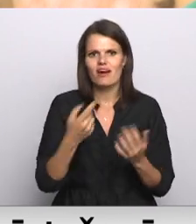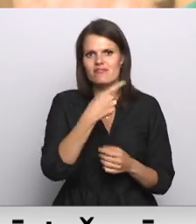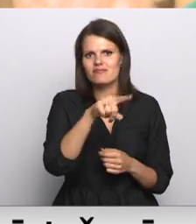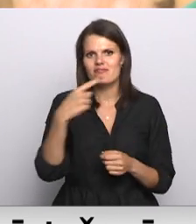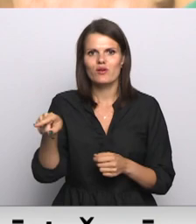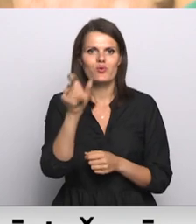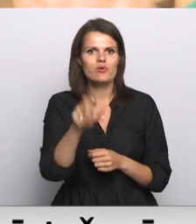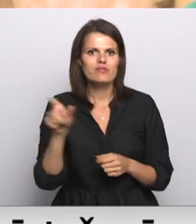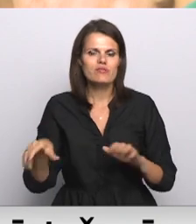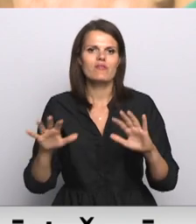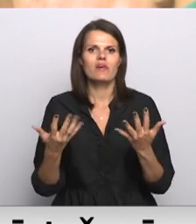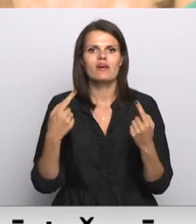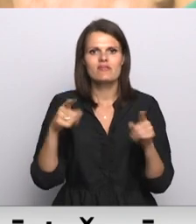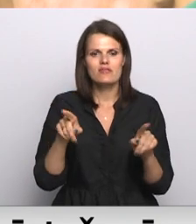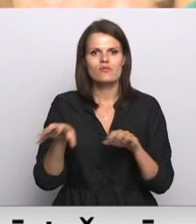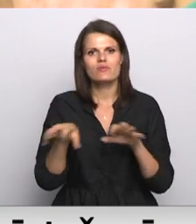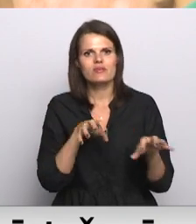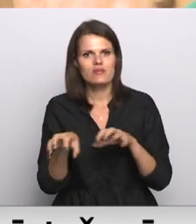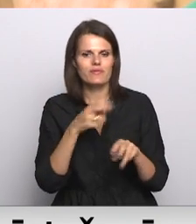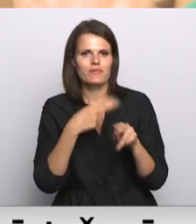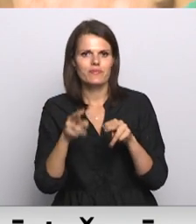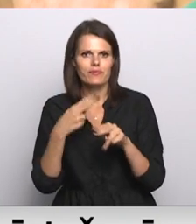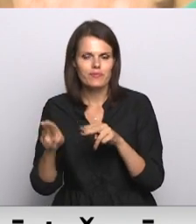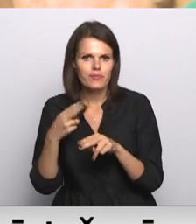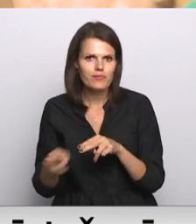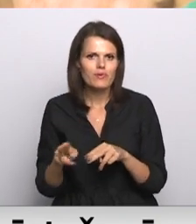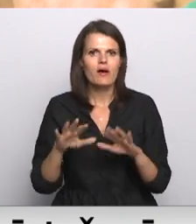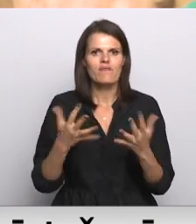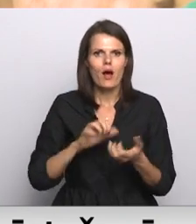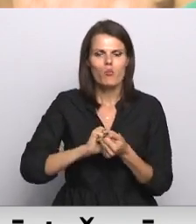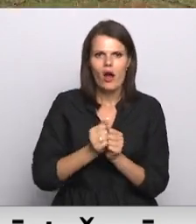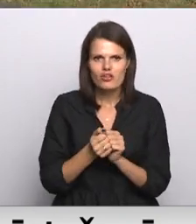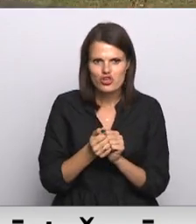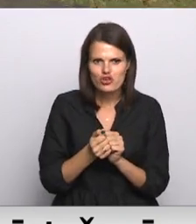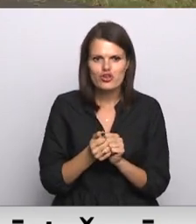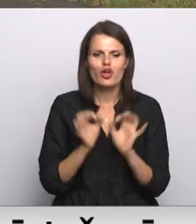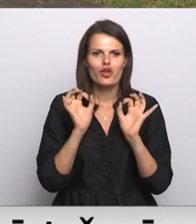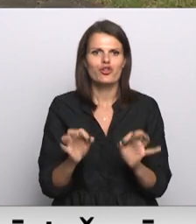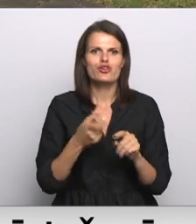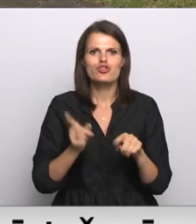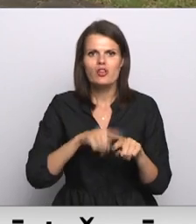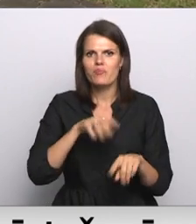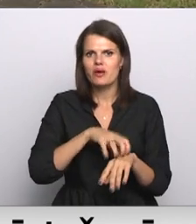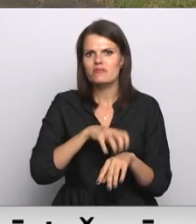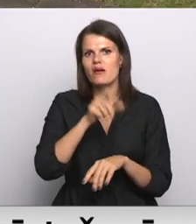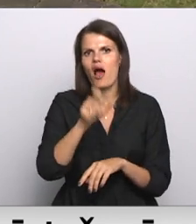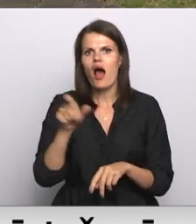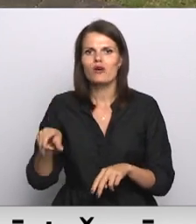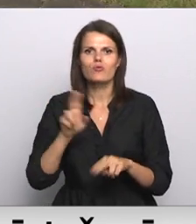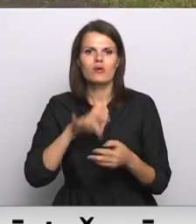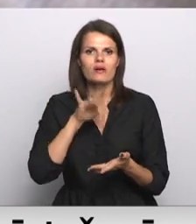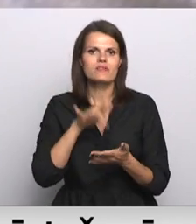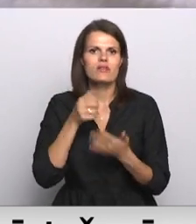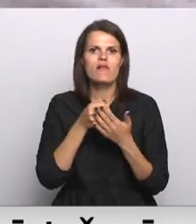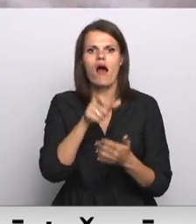cilvēku vai citu dzīvu radību ievainošana vai mocīšana. Tieši tādēļ ārsti un centratbalstītāji